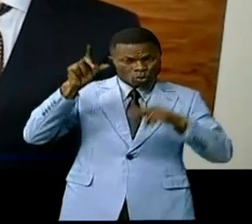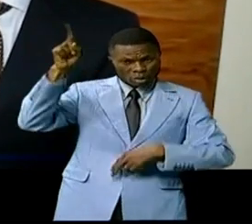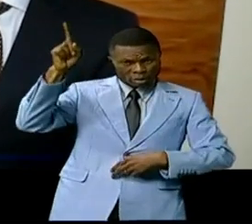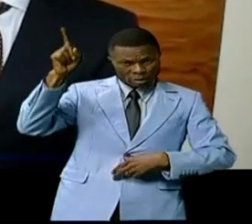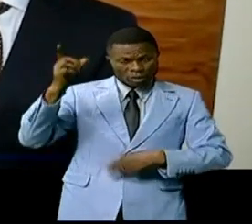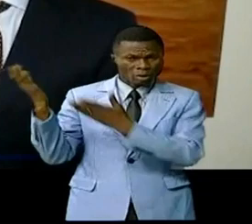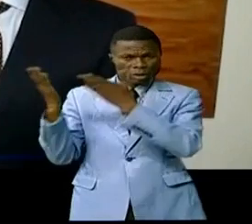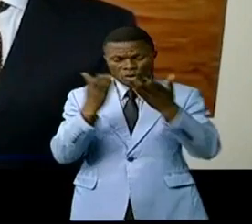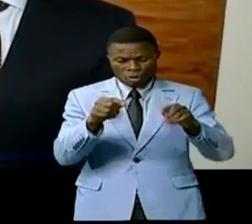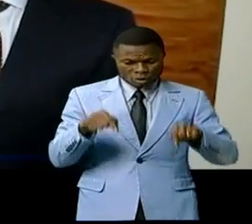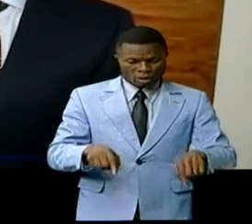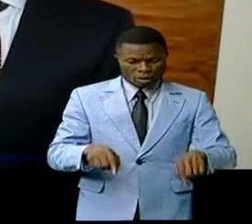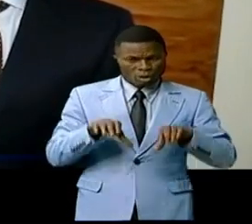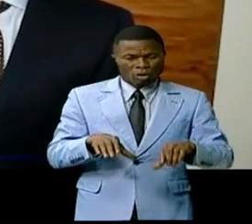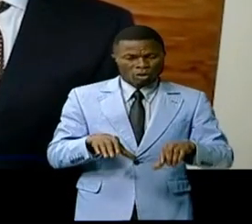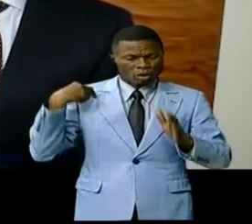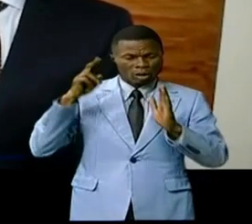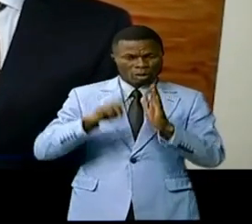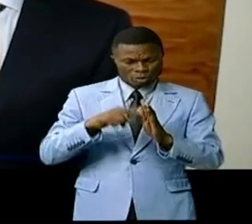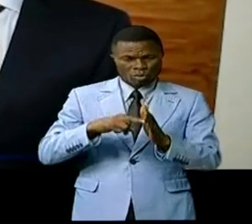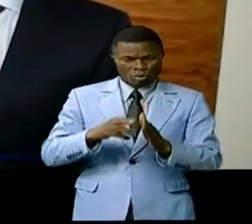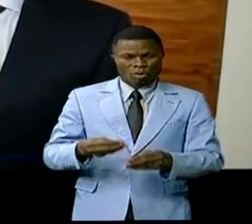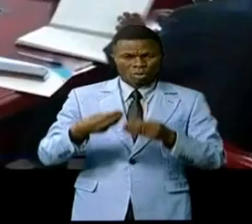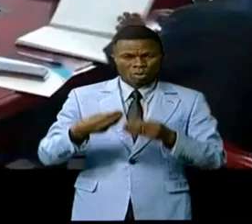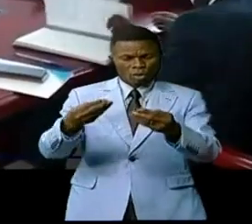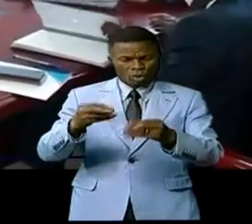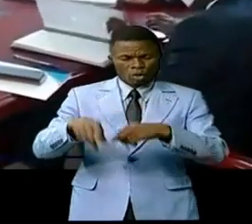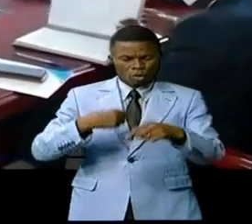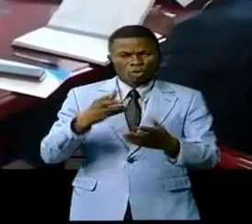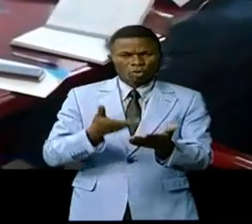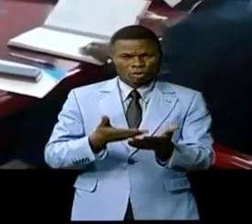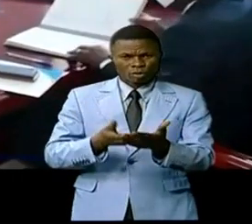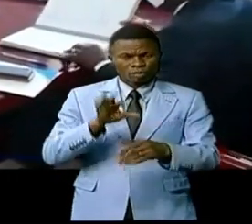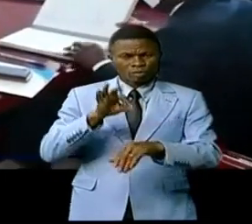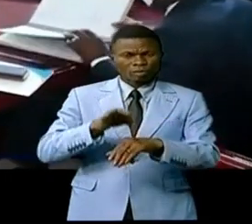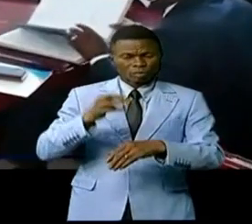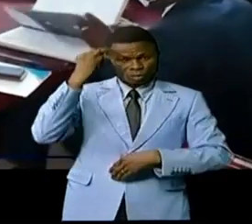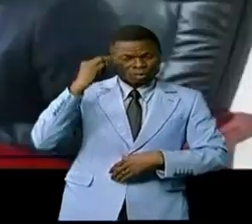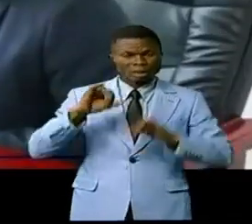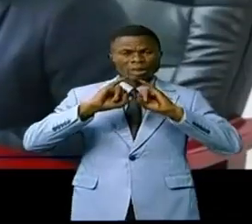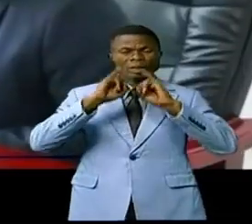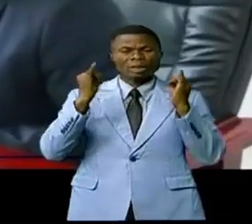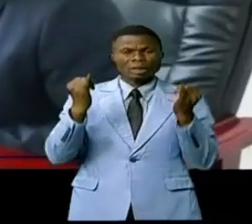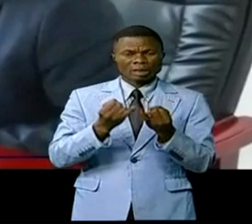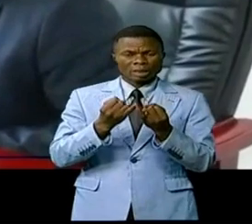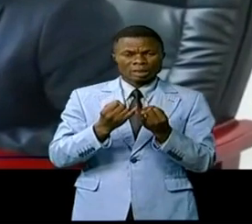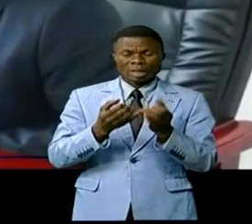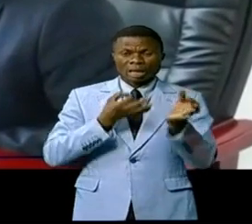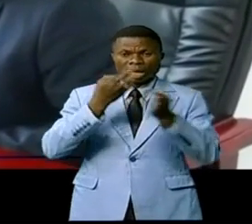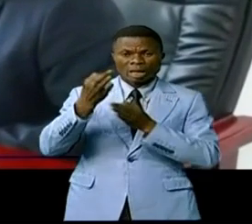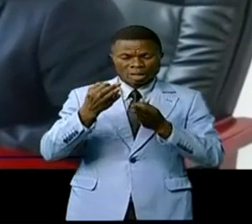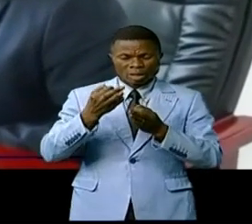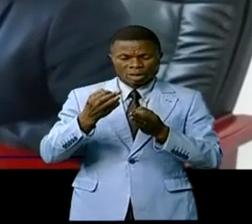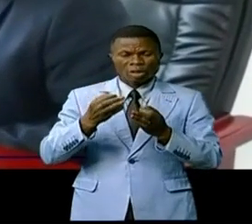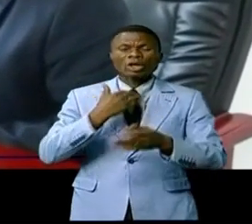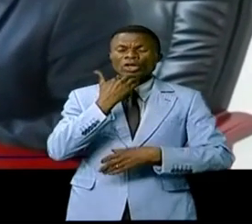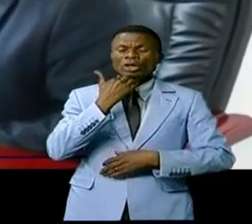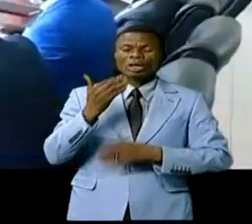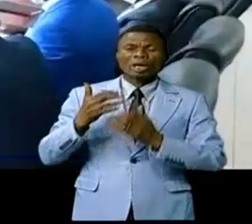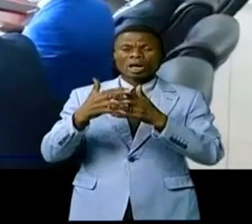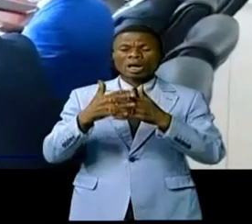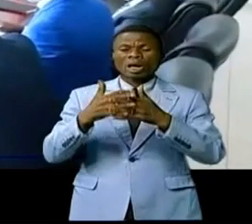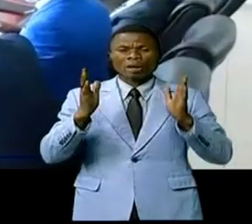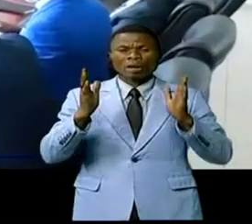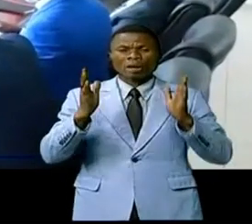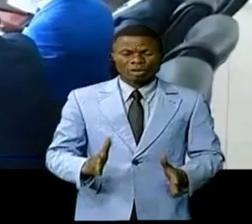on amène ça au pays que le gouvernement peut venir regarder. on commence. Occasion pour le ministre de l'Industrie de signifier à ses investisseurs américains